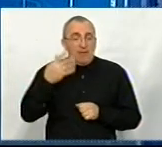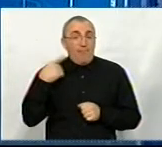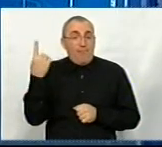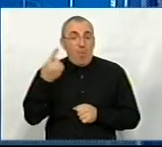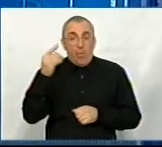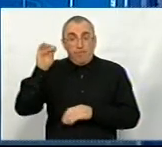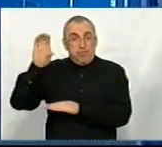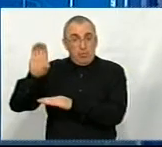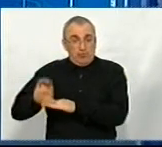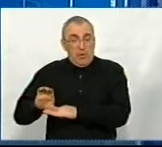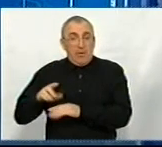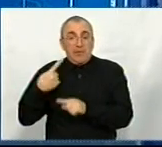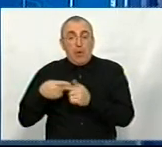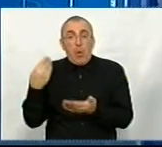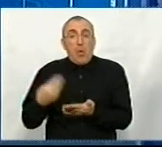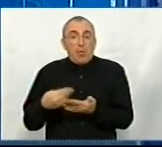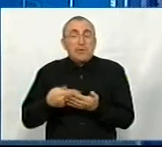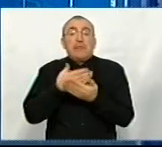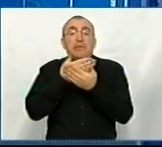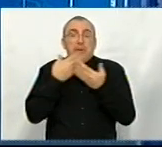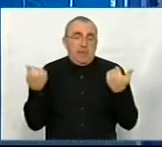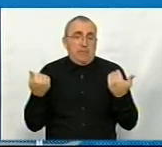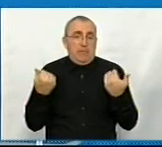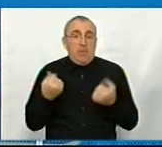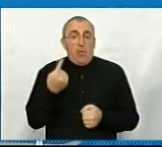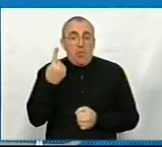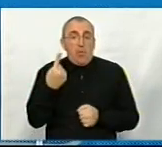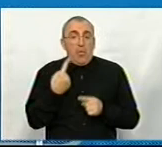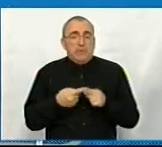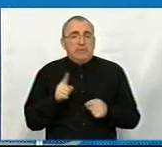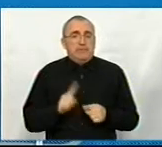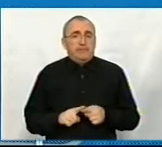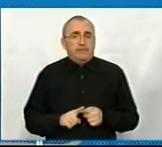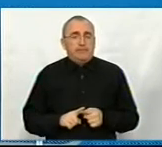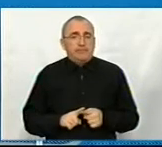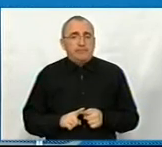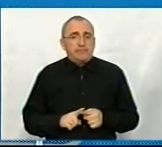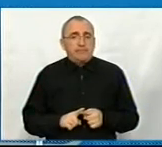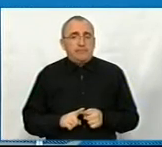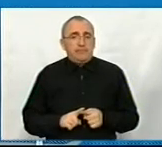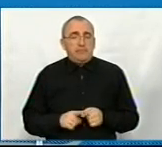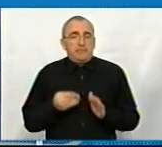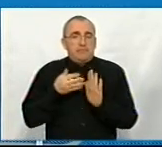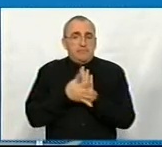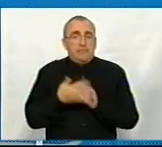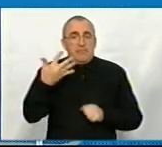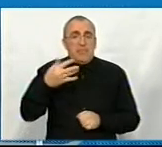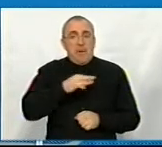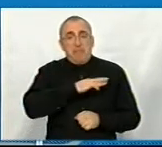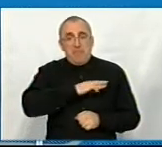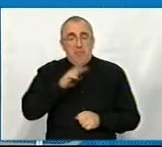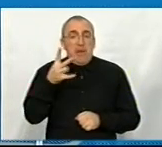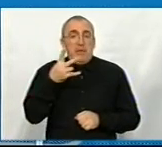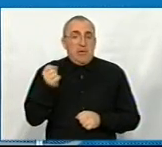обласному бюджеті таких коштів немає. Одне – витратити 50 мільйонів